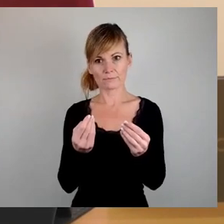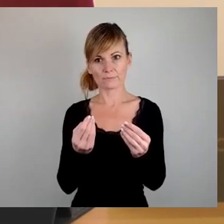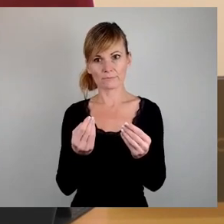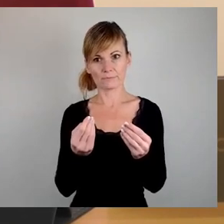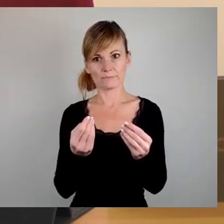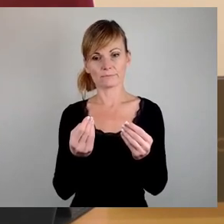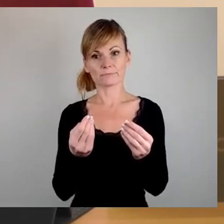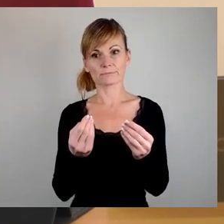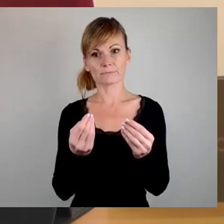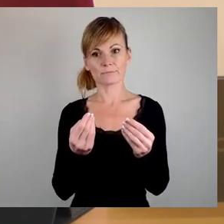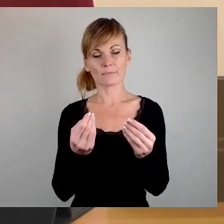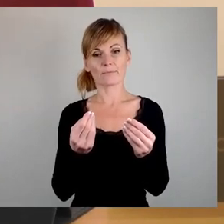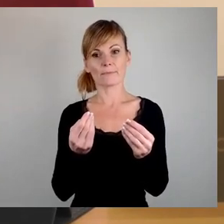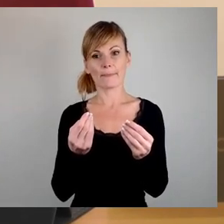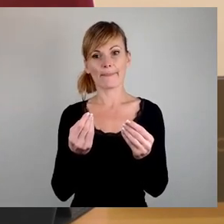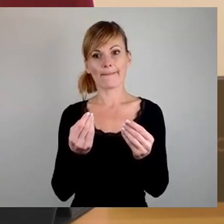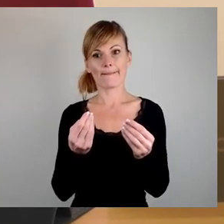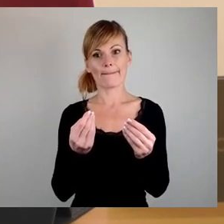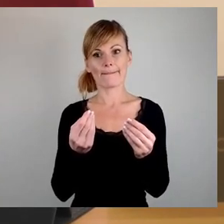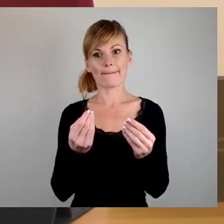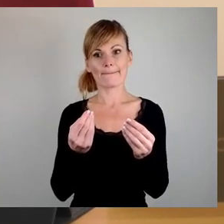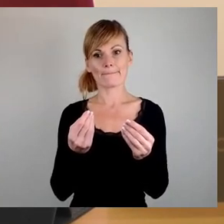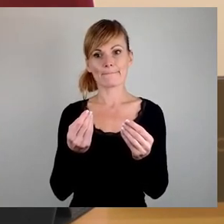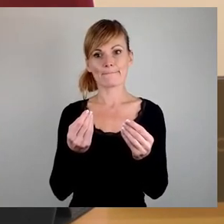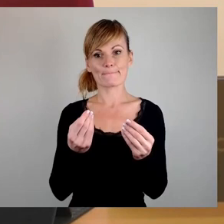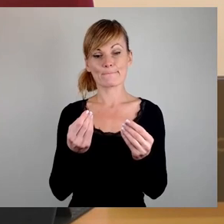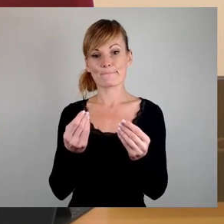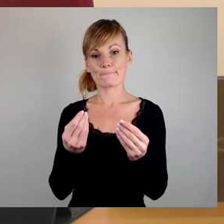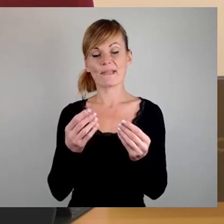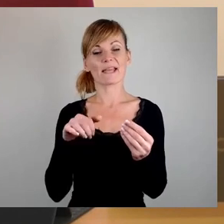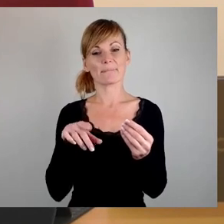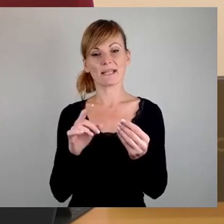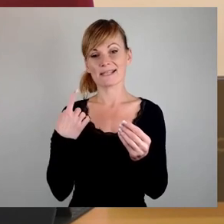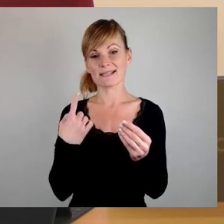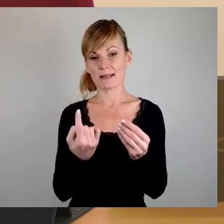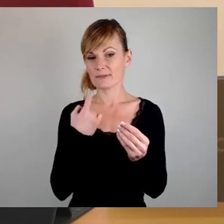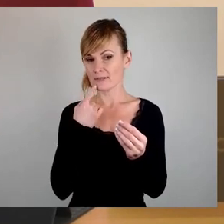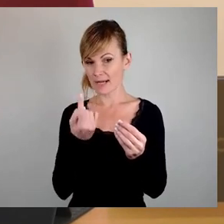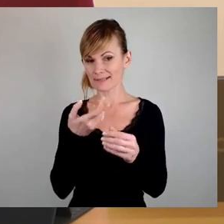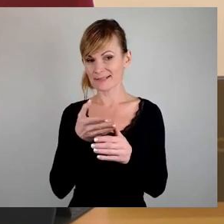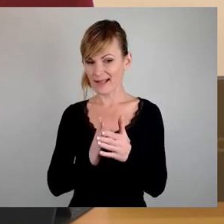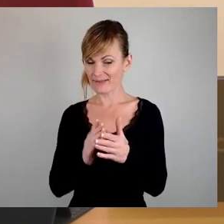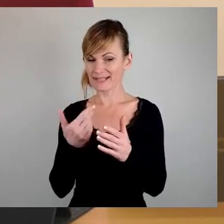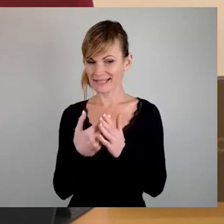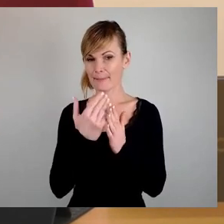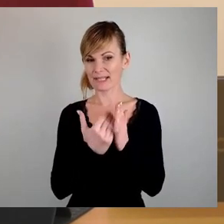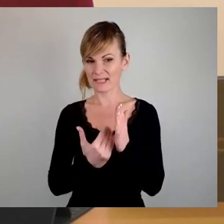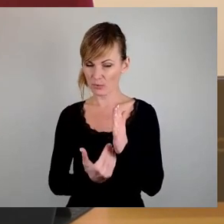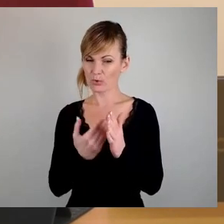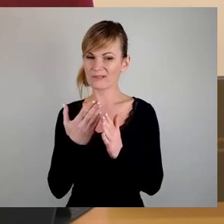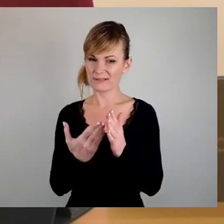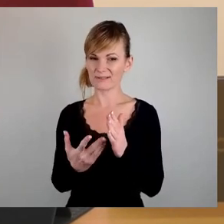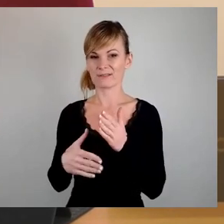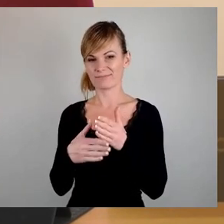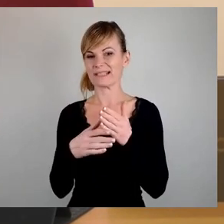die SPD war es gewesen, dass die Petition teilweise abgeholfen wird. Und es gab,